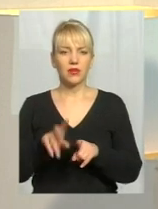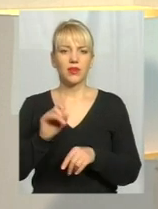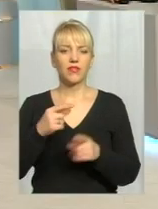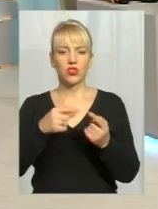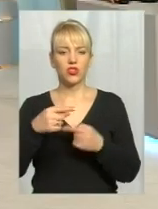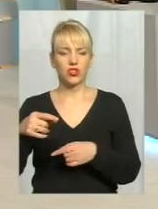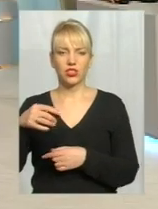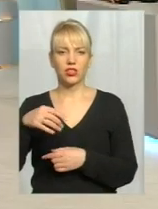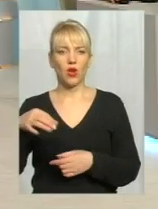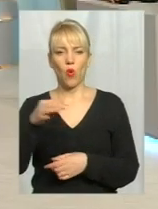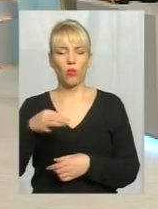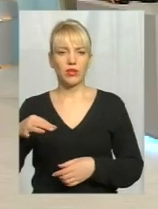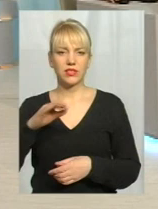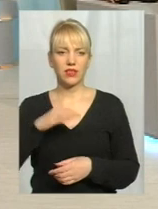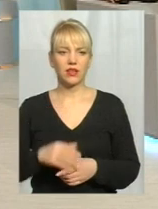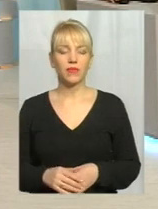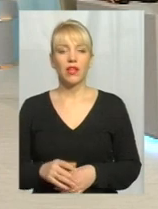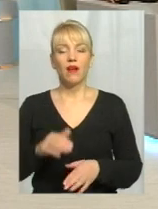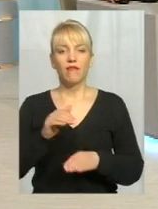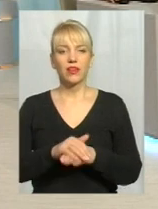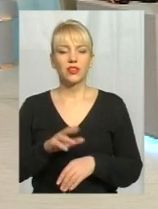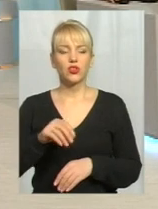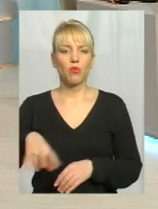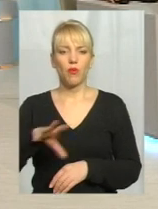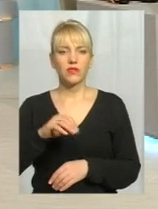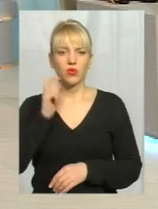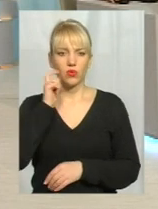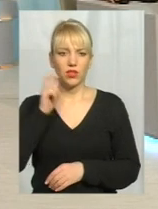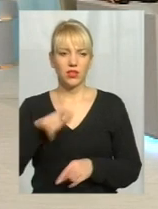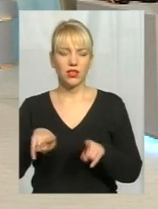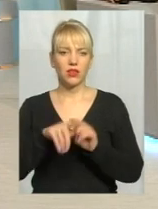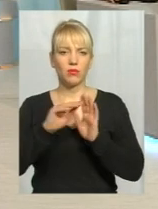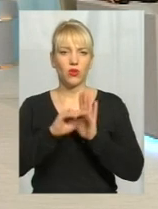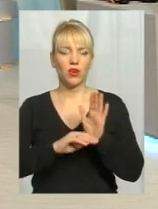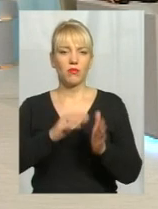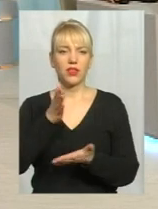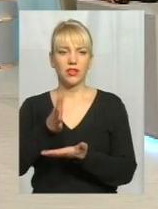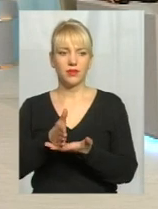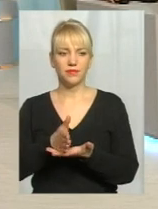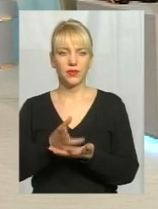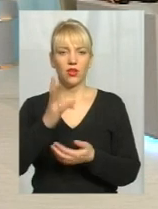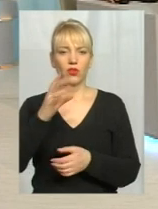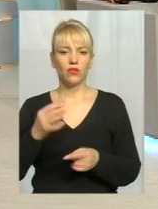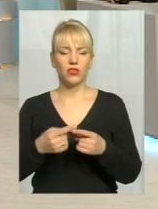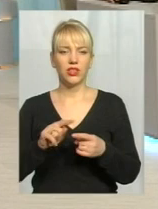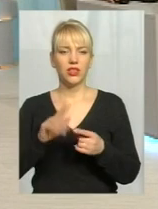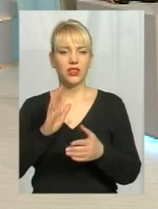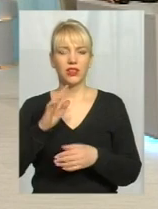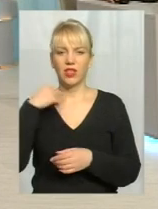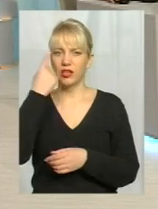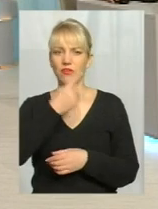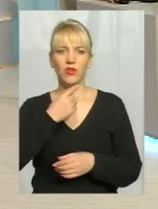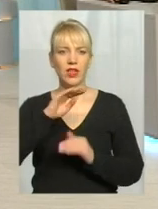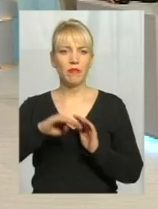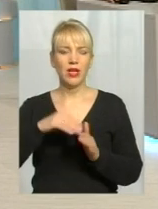кожному населеному пункту, не тільки Хмельницької області, а по всій території України, такі програми є, але вони є суто індивідуальні